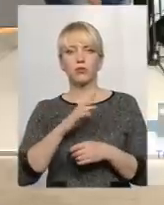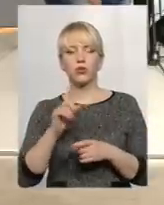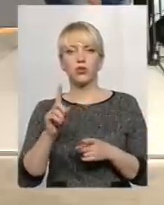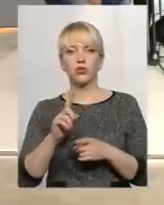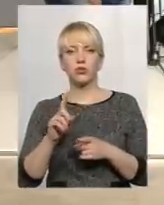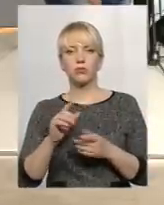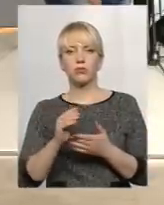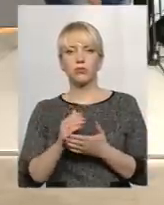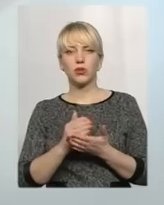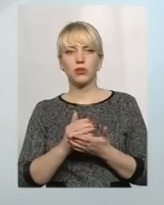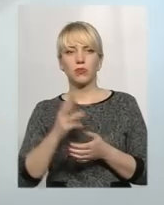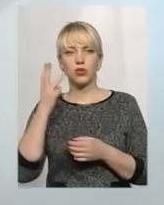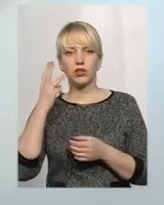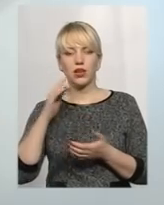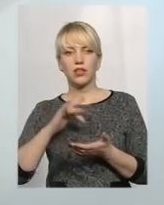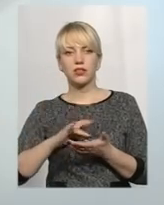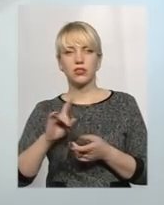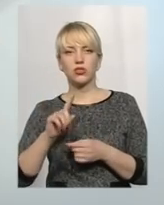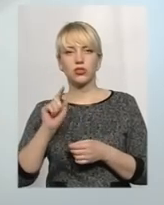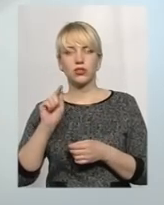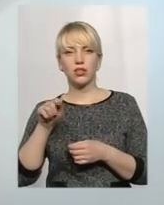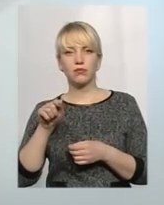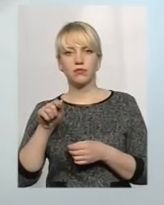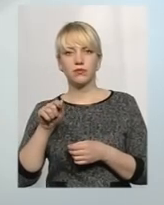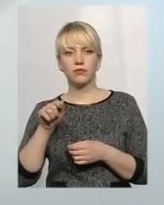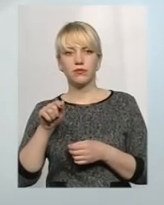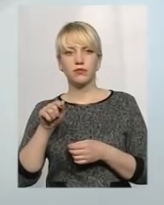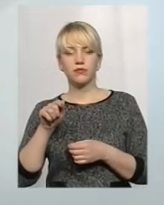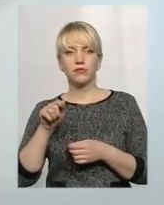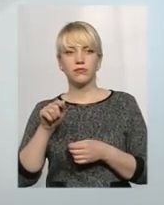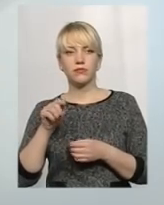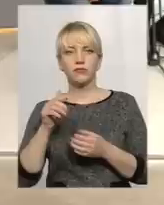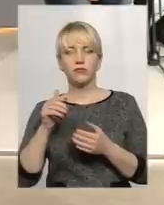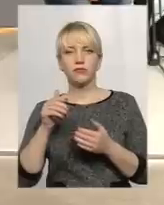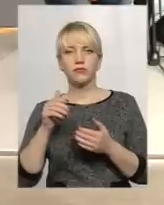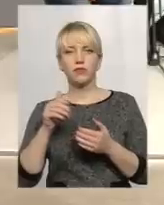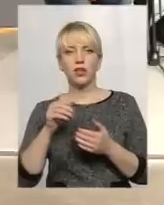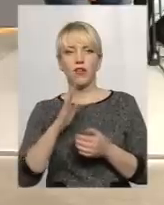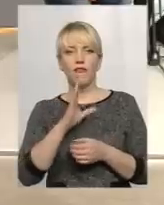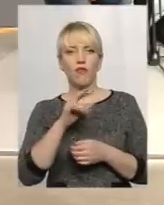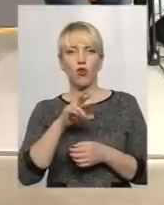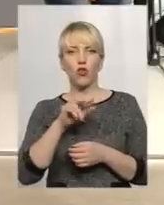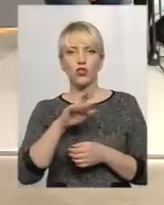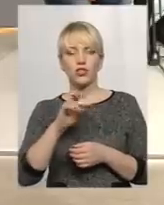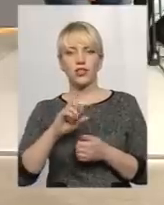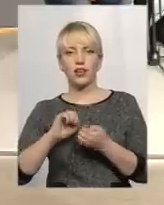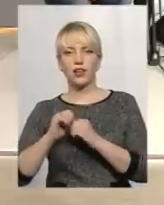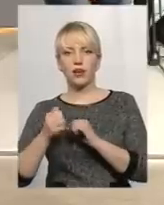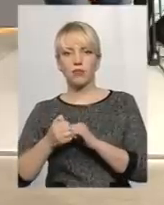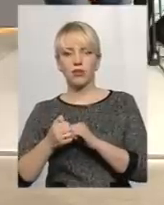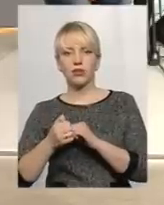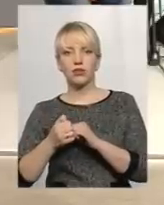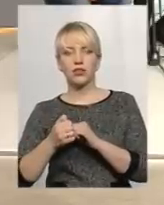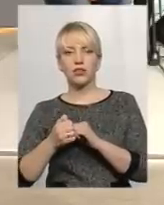дивився програму «Подійдя центр», що там є садловини, починаючи з Волочицького до Кам'янця, течуть в річку